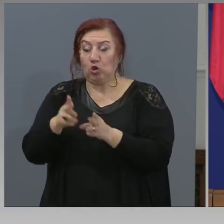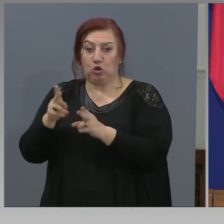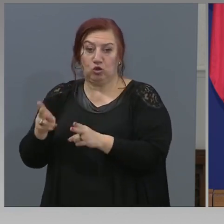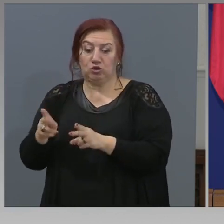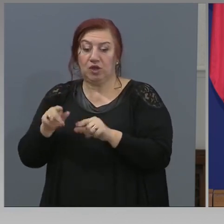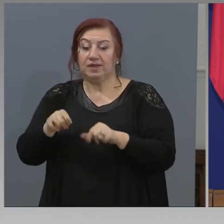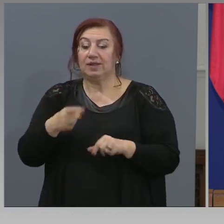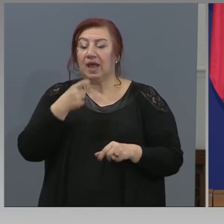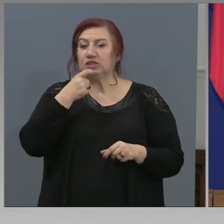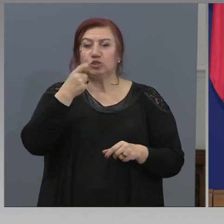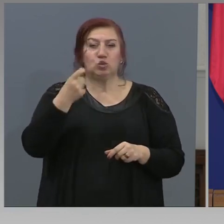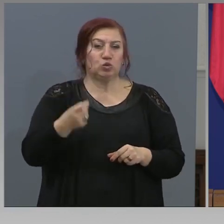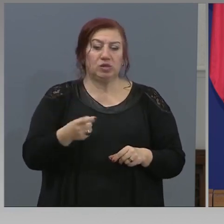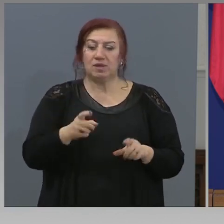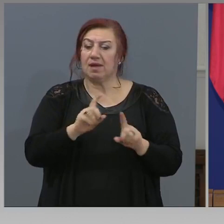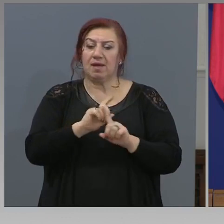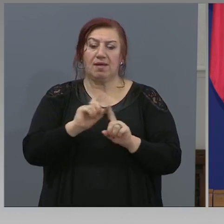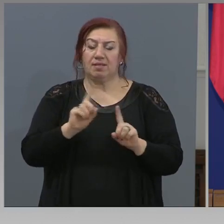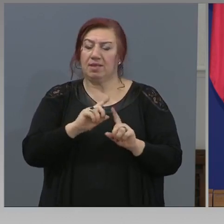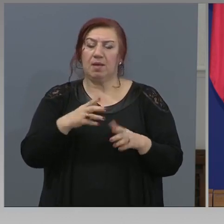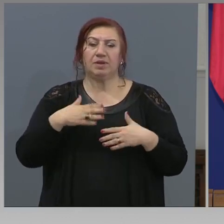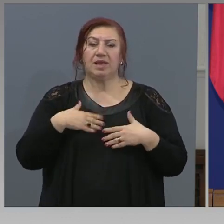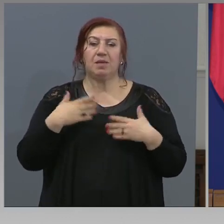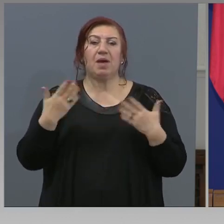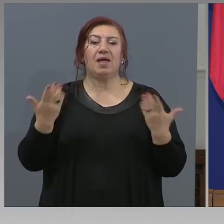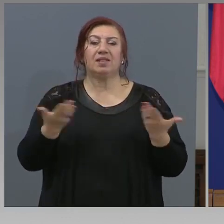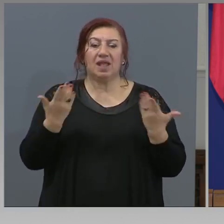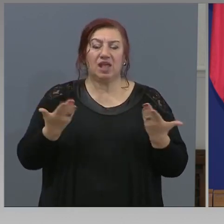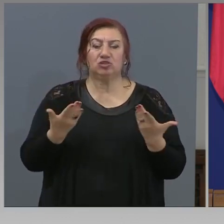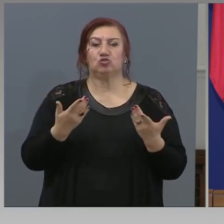как да няма нещо отложено.